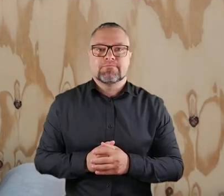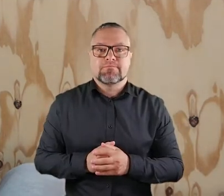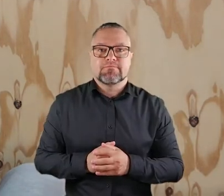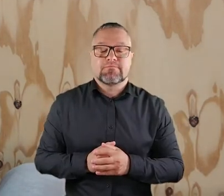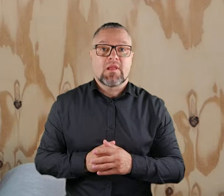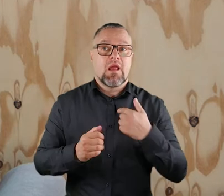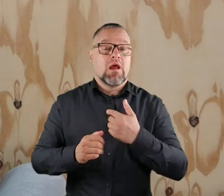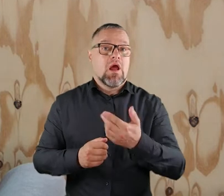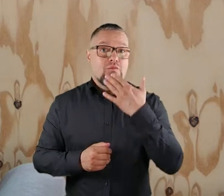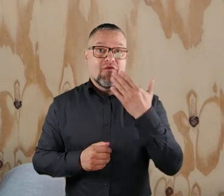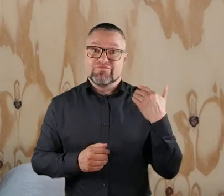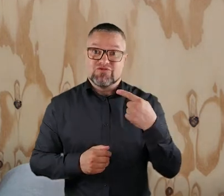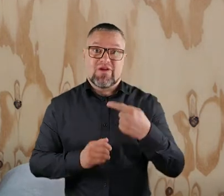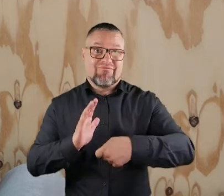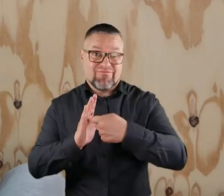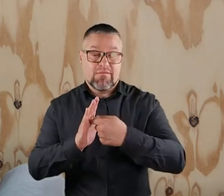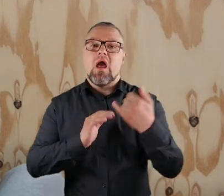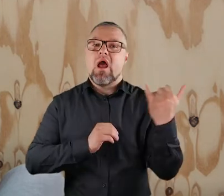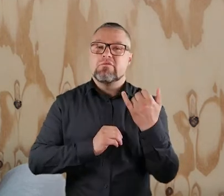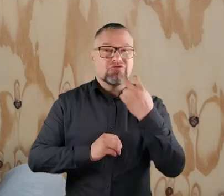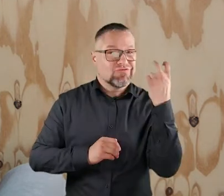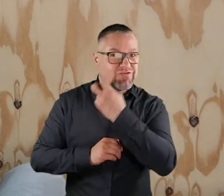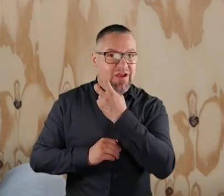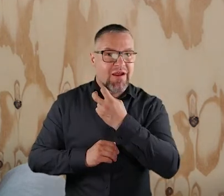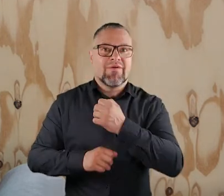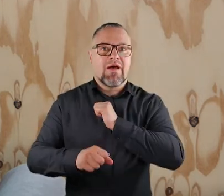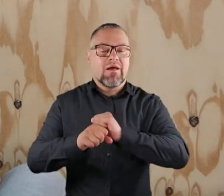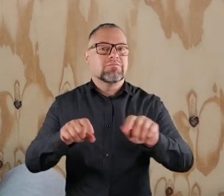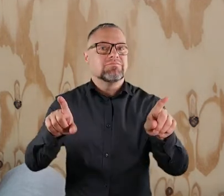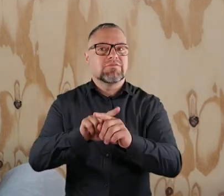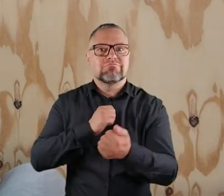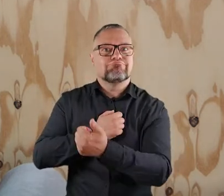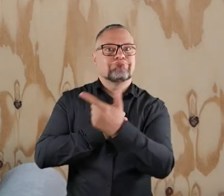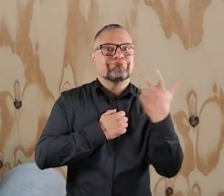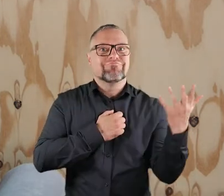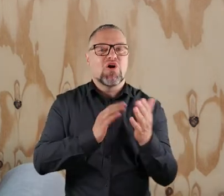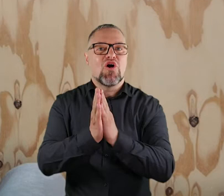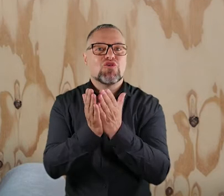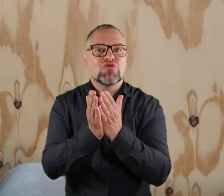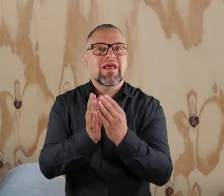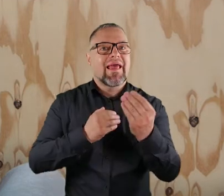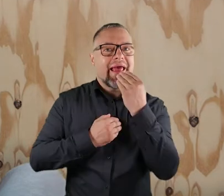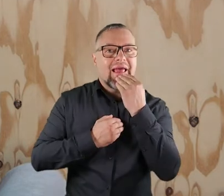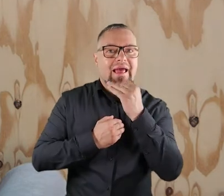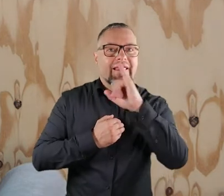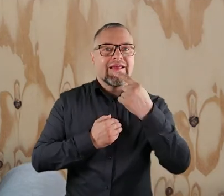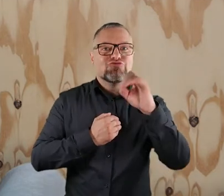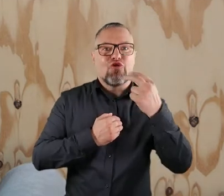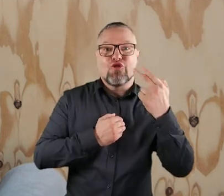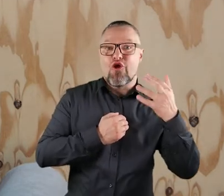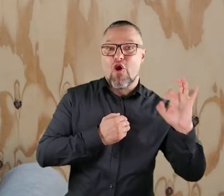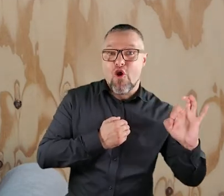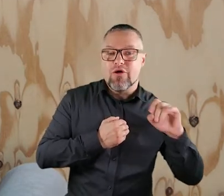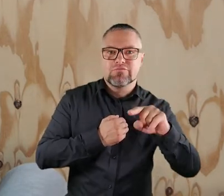Oprócz wydawnictw, o których wspominałam, bardzo ciekawym wydawnictwem jest również seria Książek Jedzonko. Nie jest to